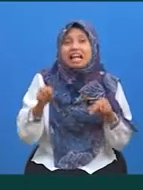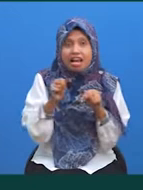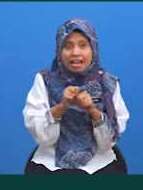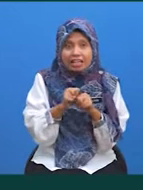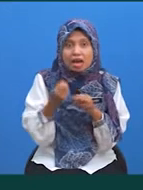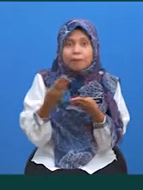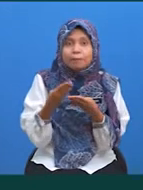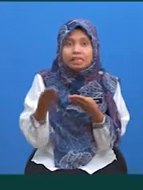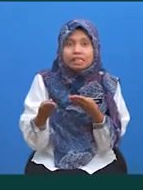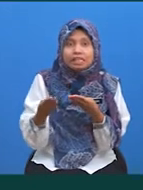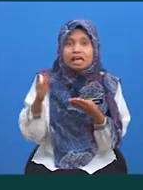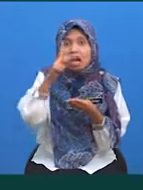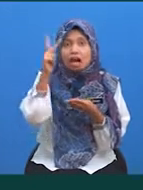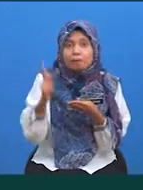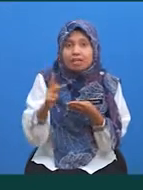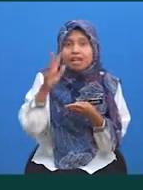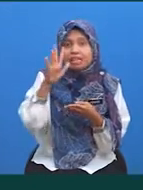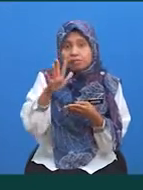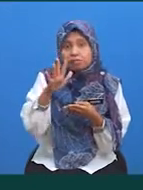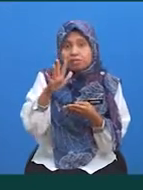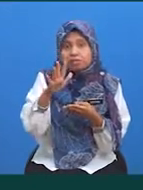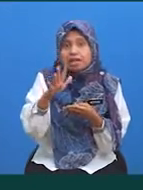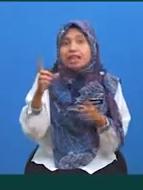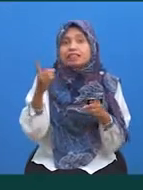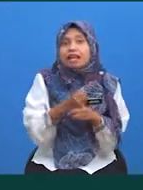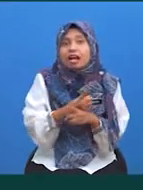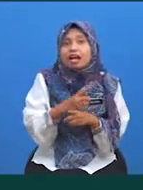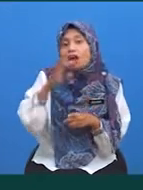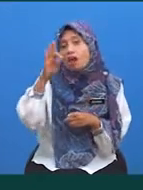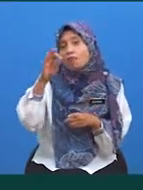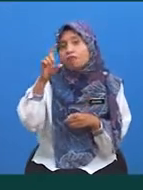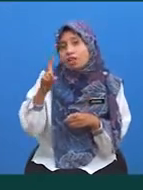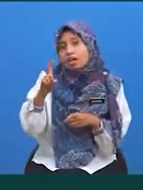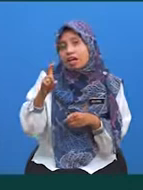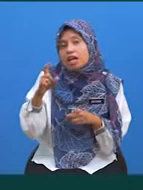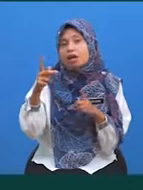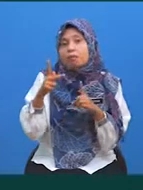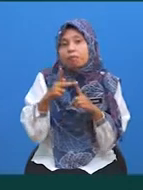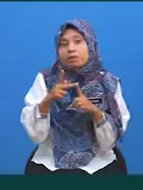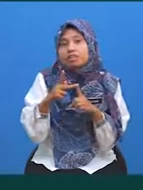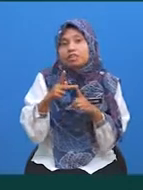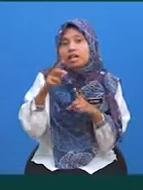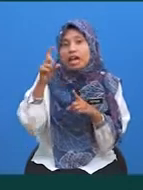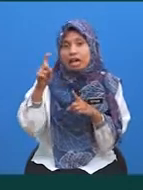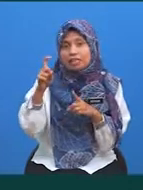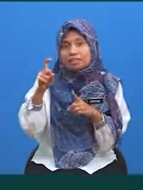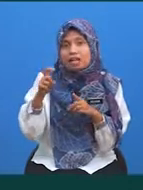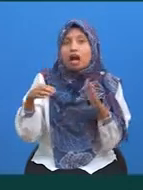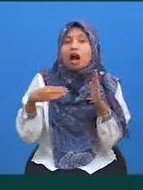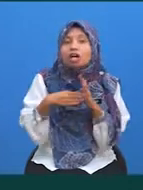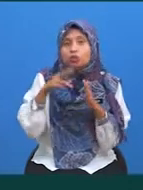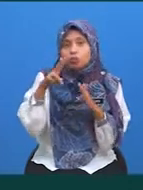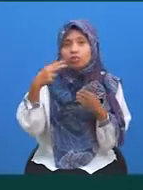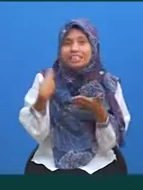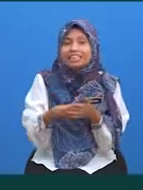bagi kamiran 5 darab FX terhadap X bagi hat 2 hingga